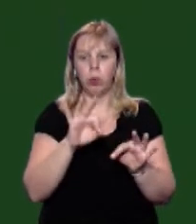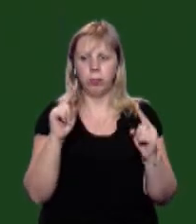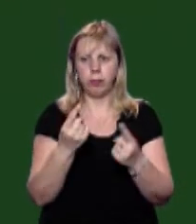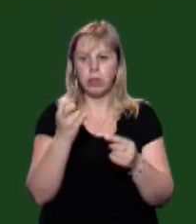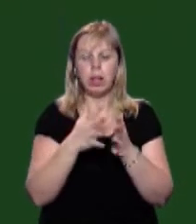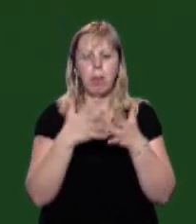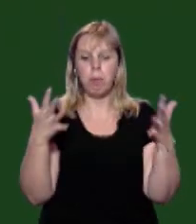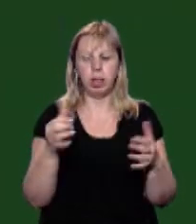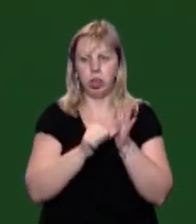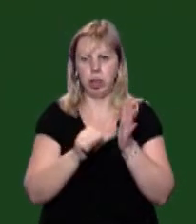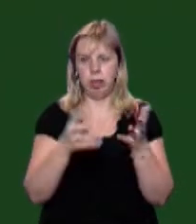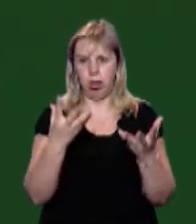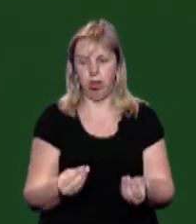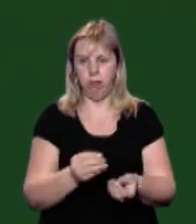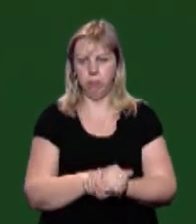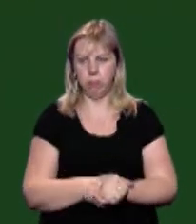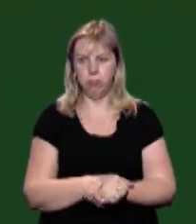не більше, ніж на 60 днів.